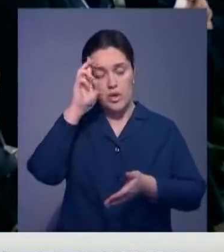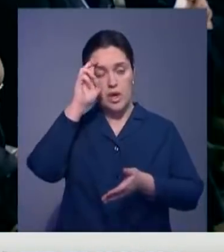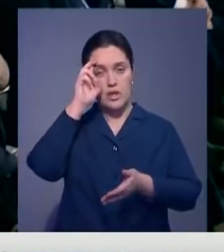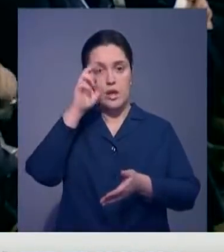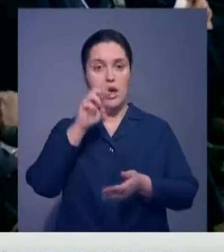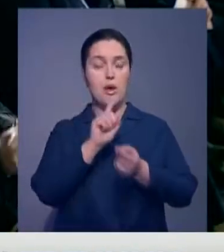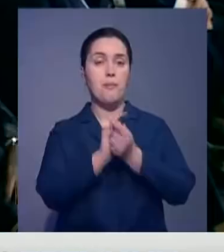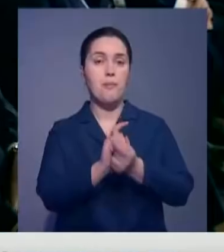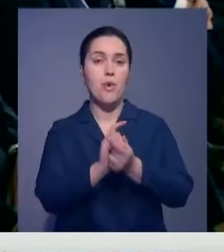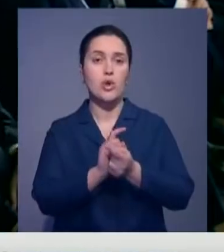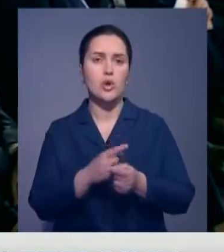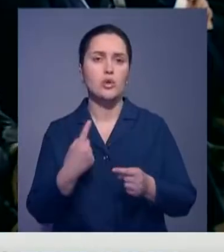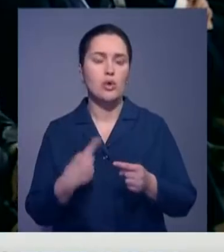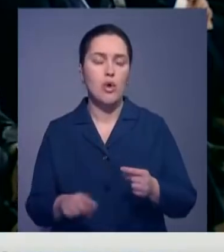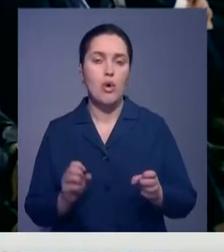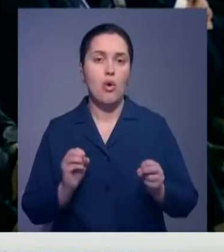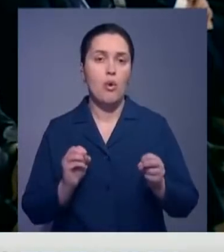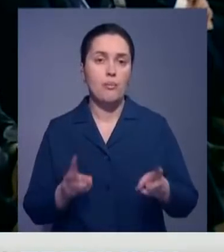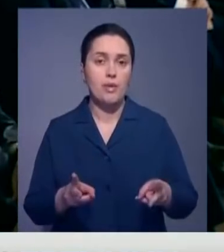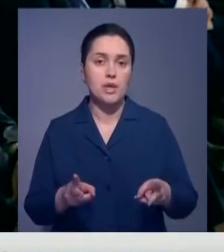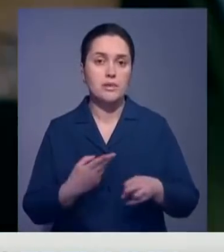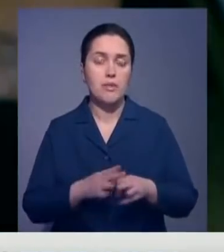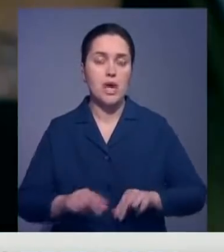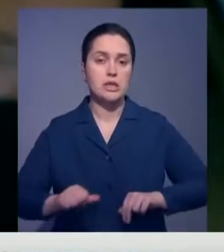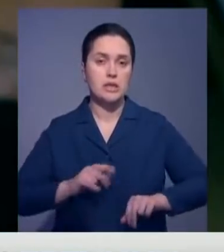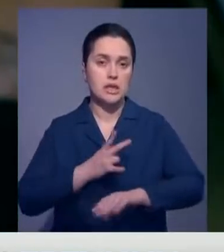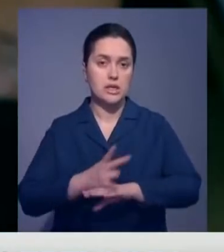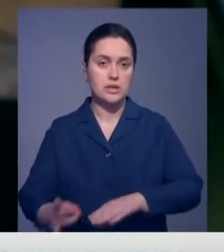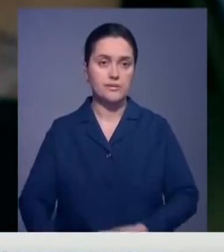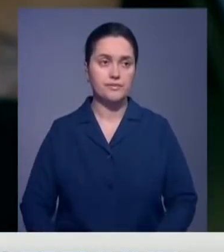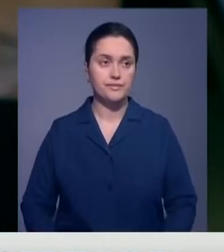стране борются с другой, более опасной угрозой – терроризмом.